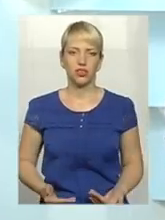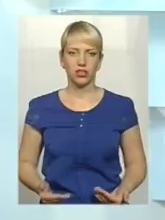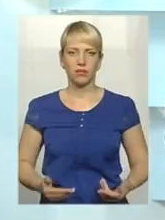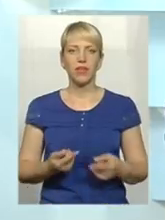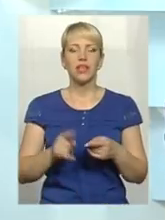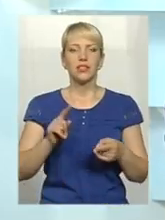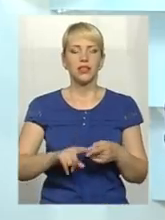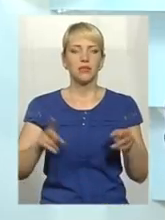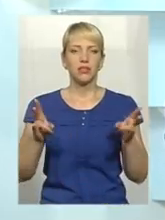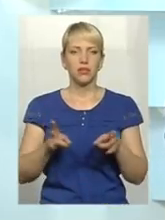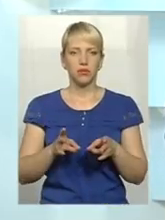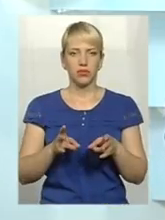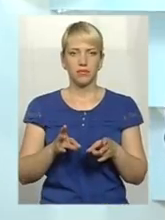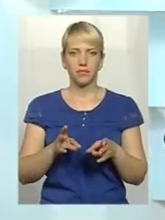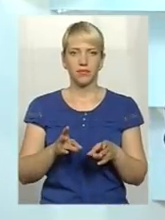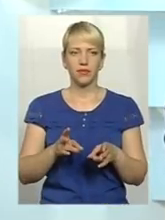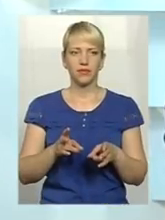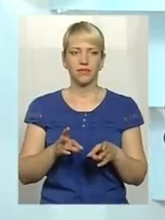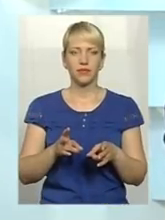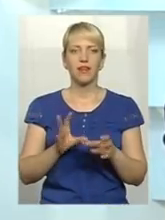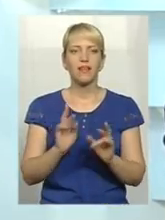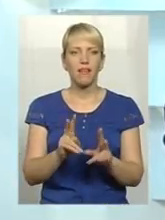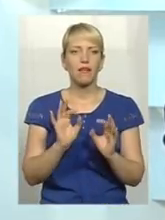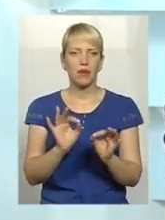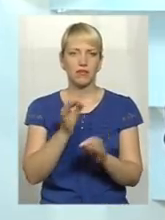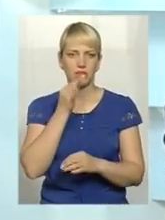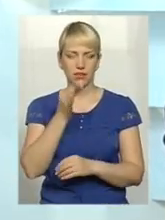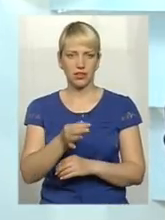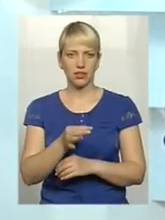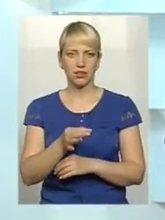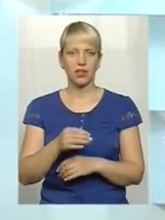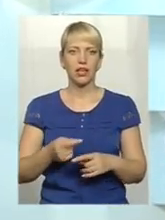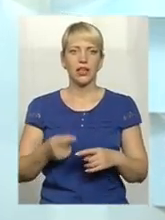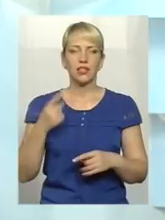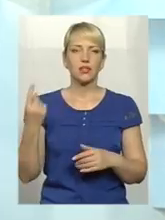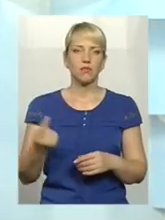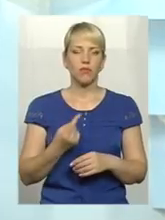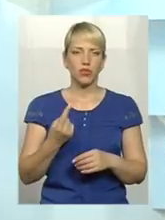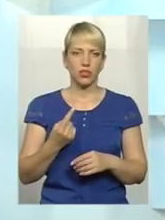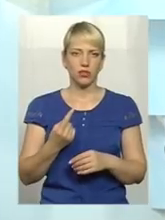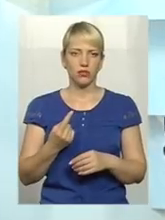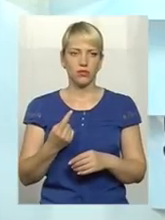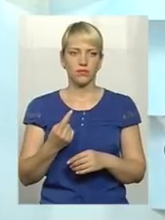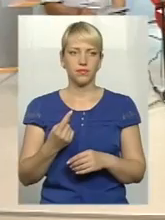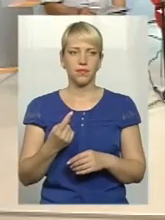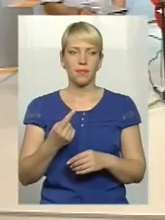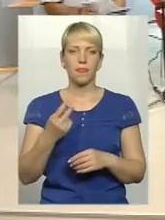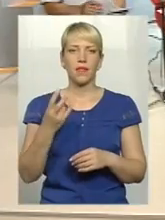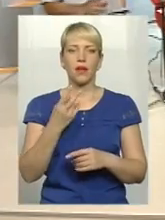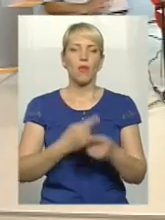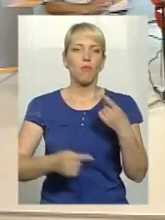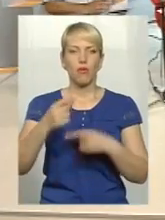Це потрібно, як вам так правильно сказати, спочатку його